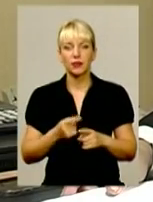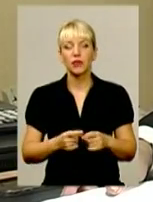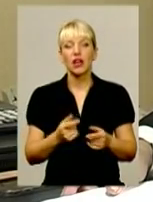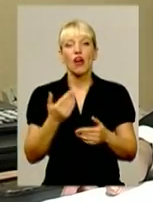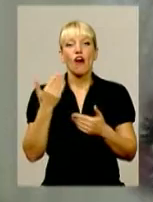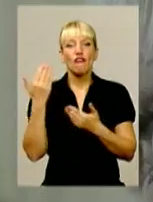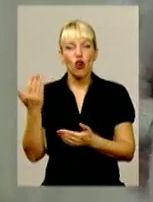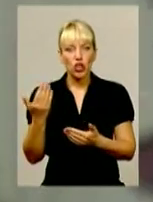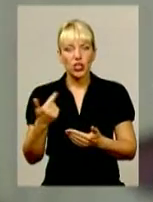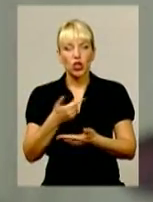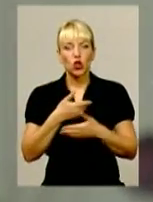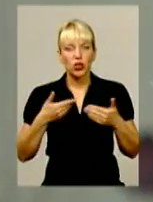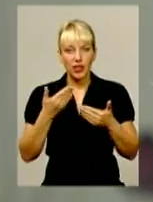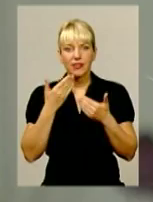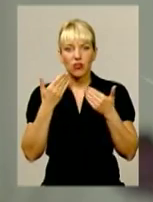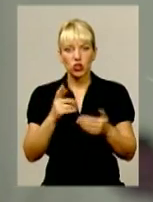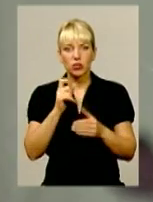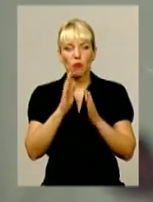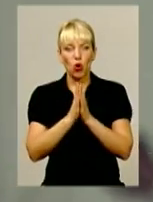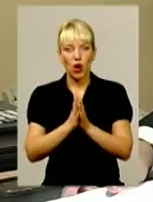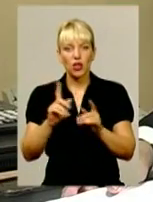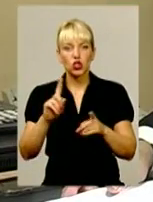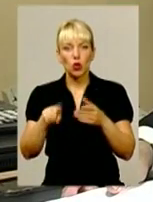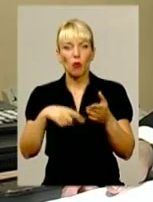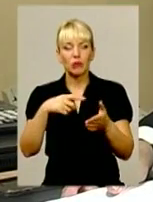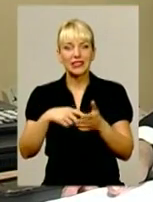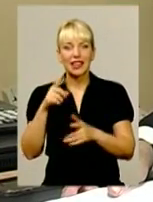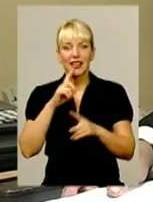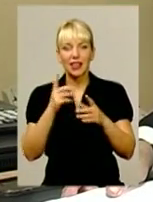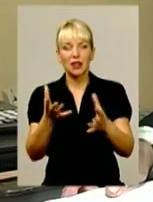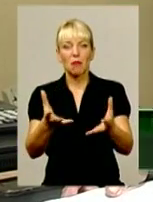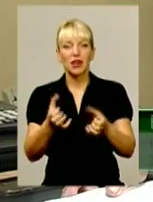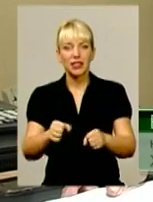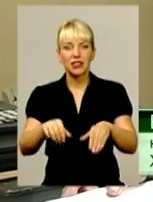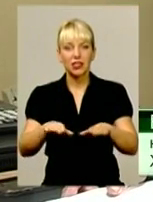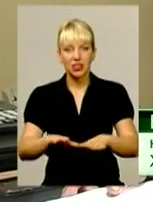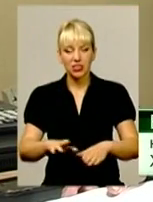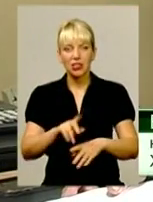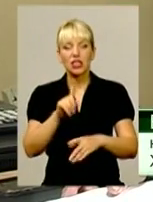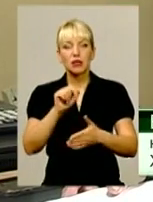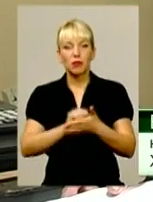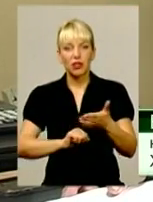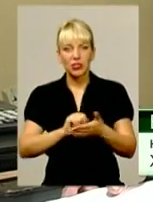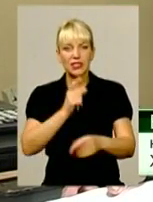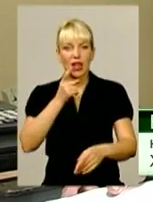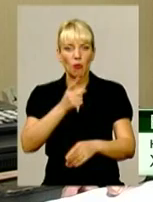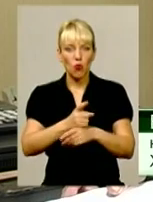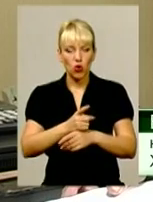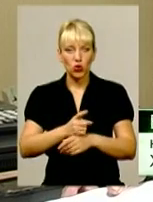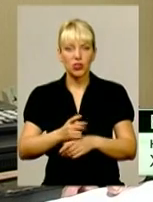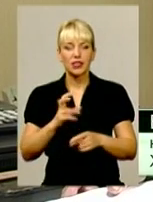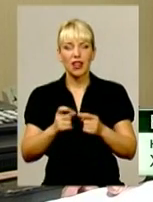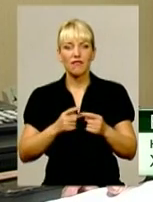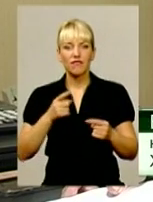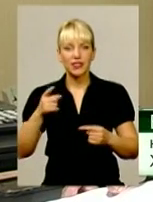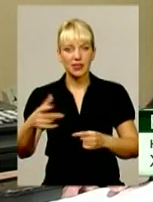проханням, щоб сесія міської ради прийняла рішення з приводу заборони на відстані 50 метрів від навчальних